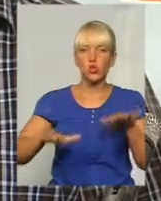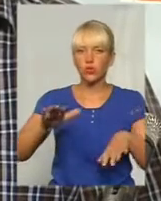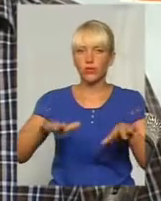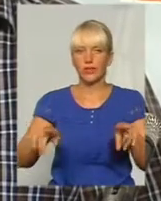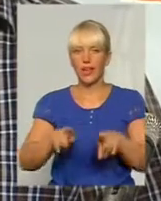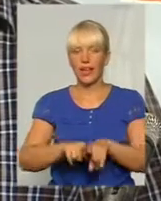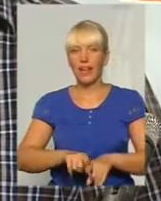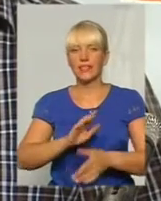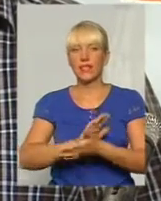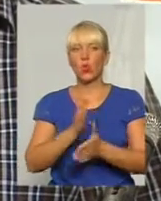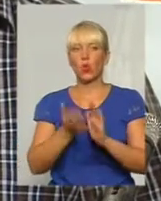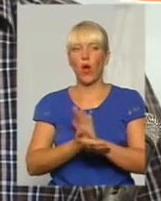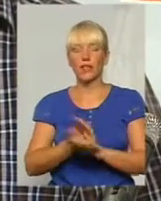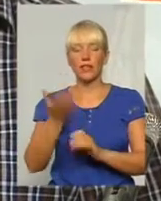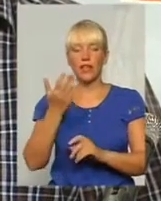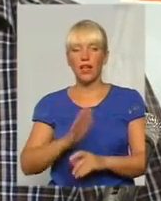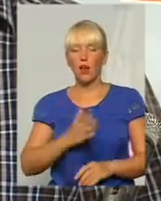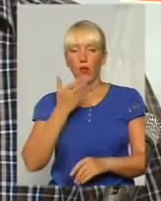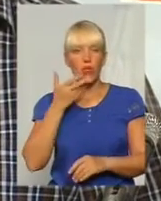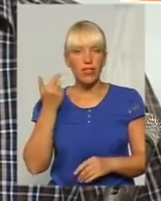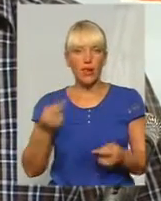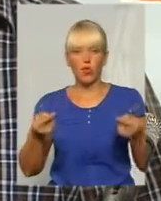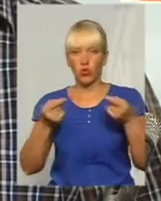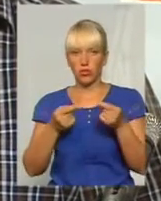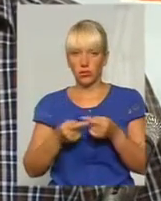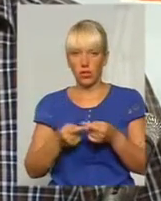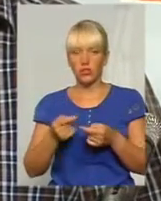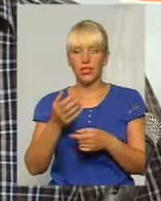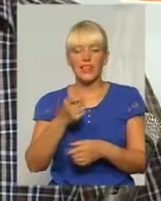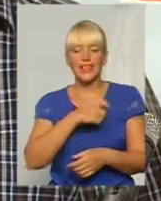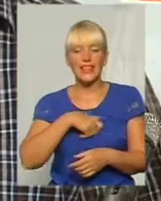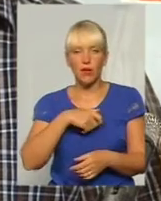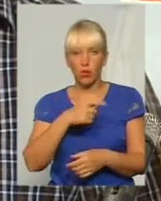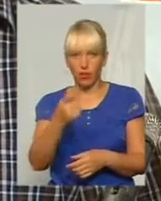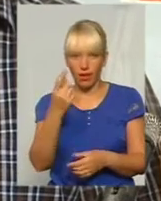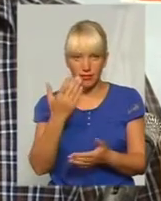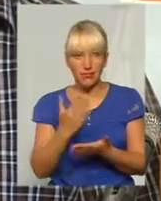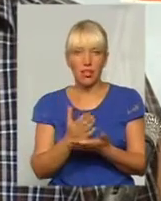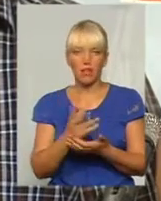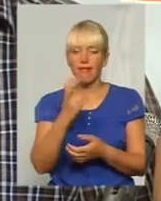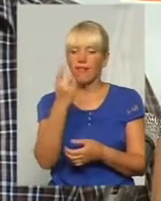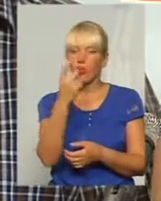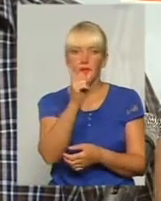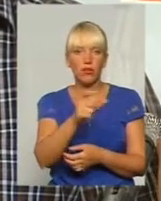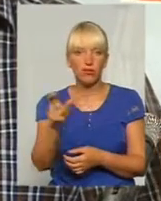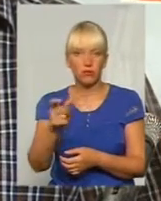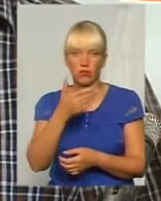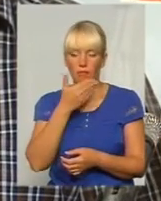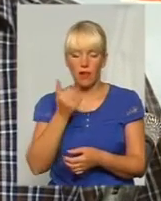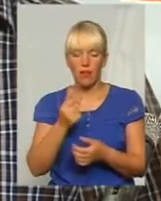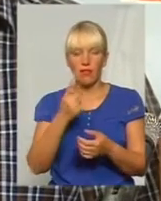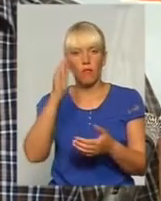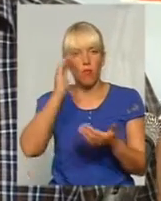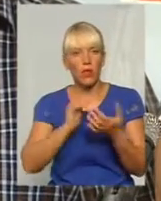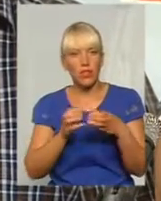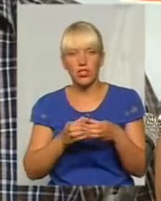неоднозначно, дійсно, це депутат, і немає жодної позиції в жодної іншої політичної сили, чи навіть в окремо взятих депутатів, тому